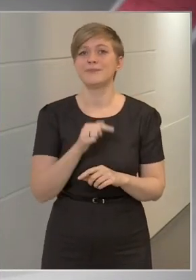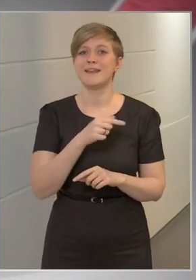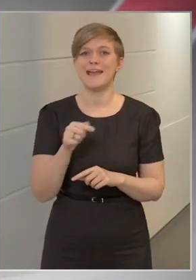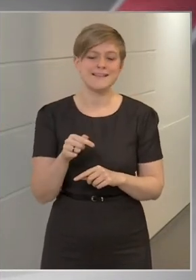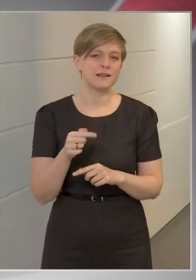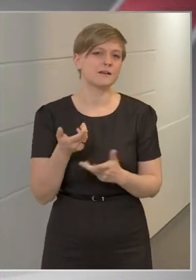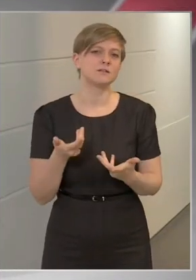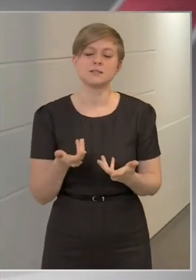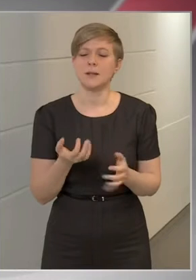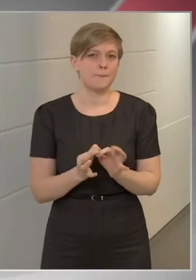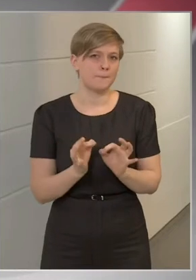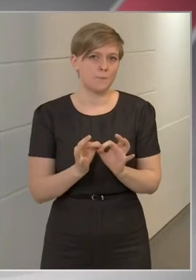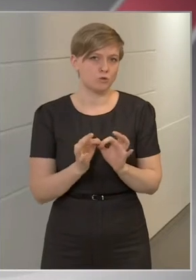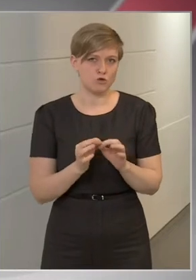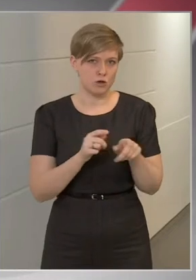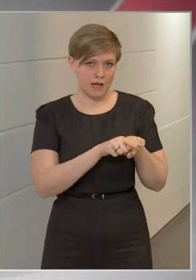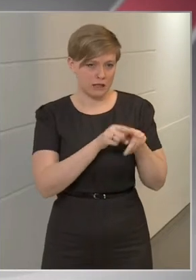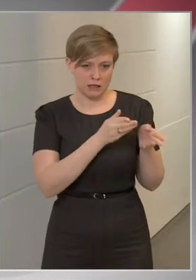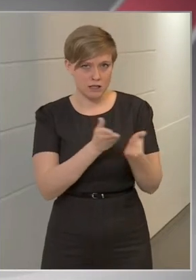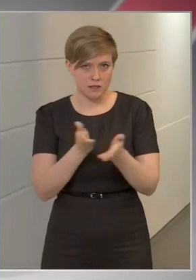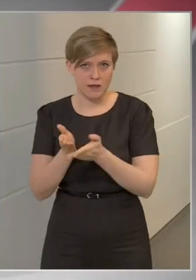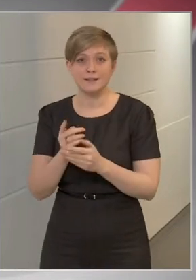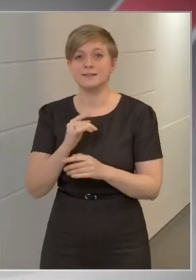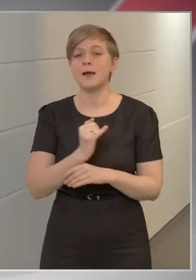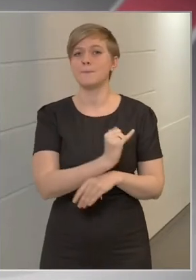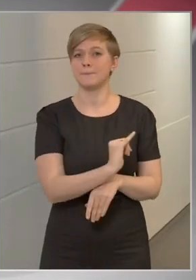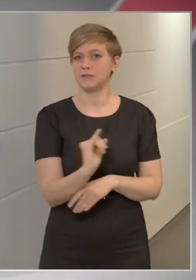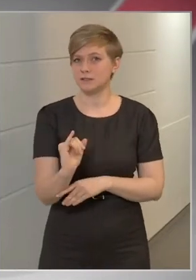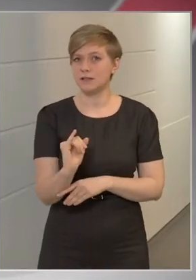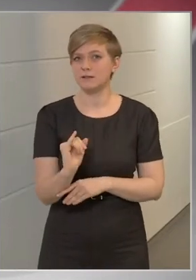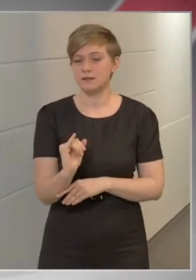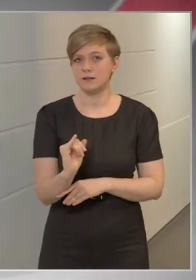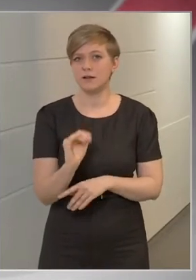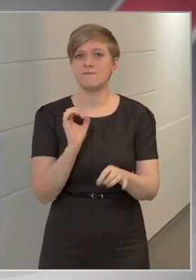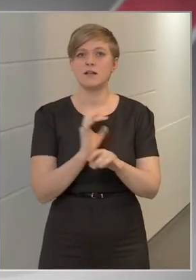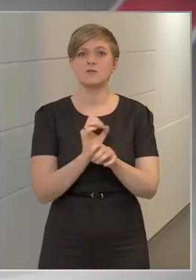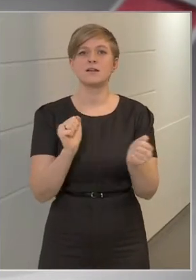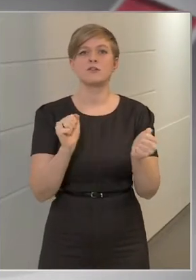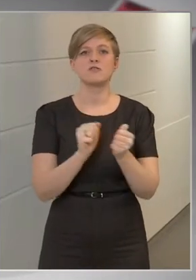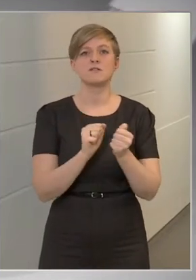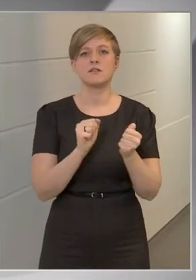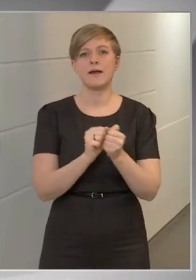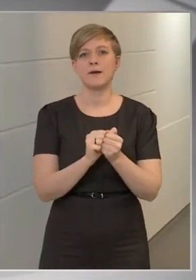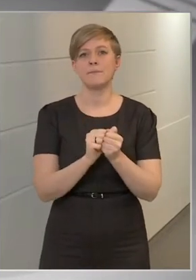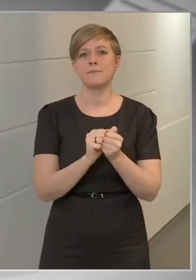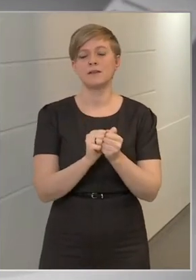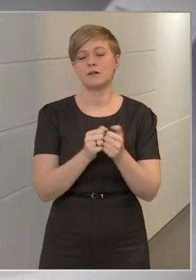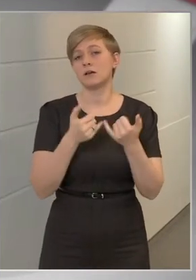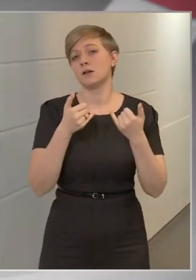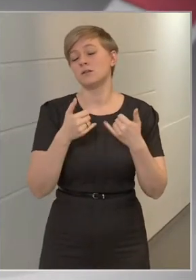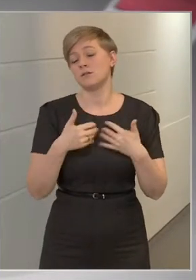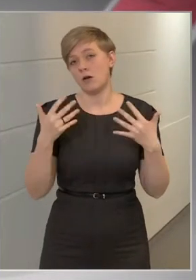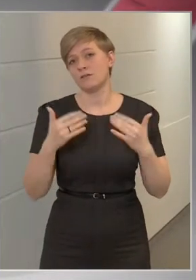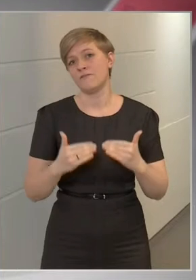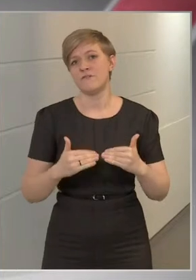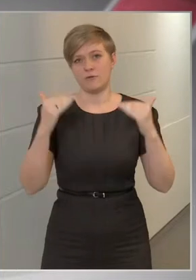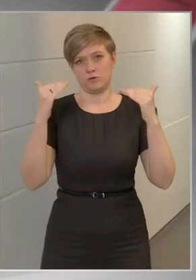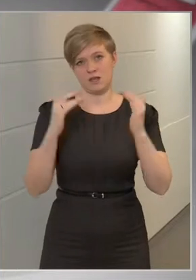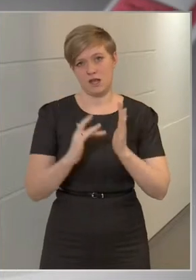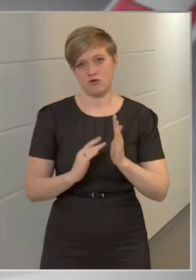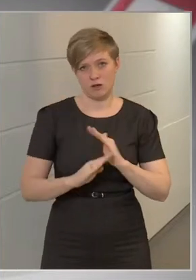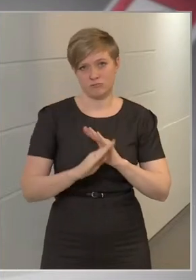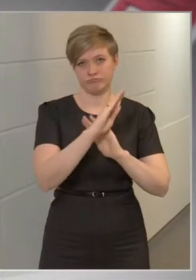ezek ugyan nem pontosan egyeznek, de mindegyik a fertőzések számának jelentős felfutását